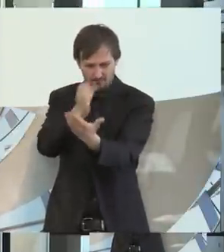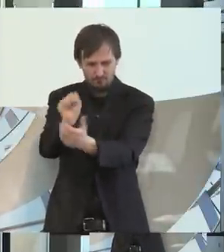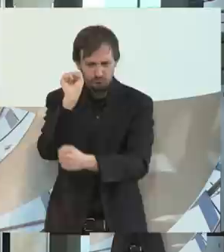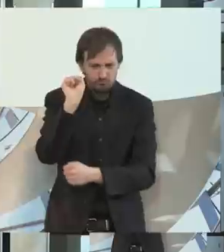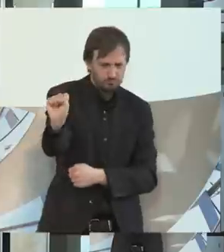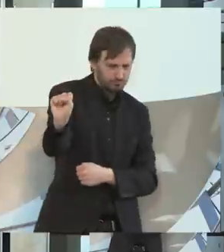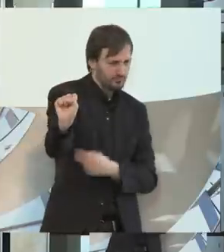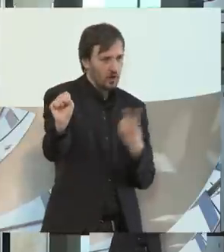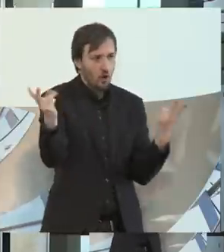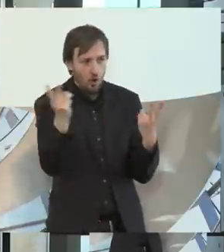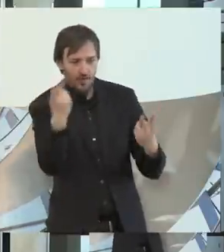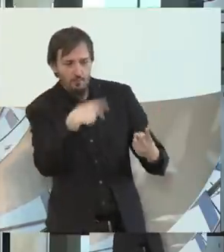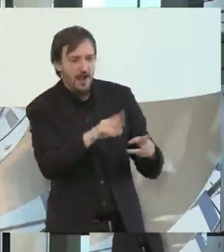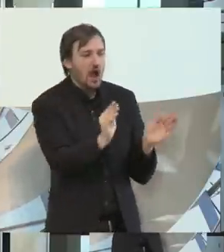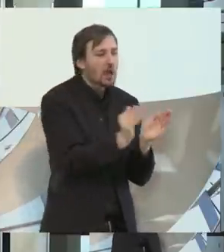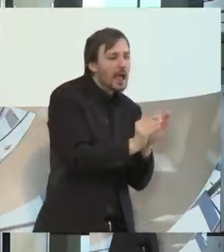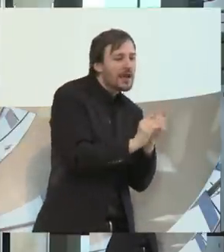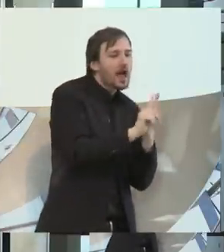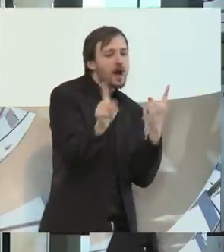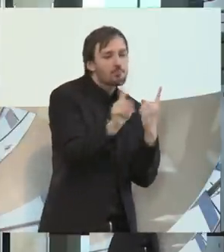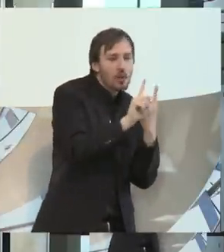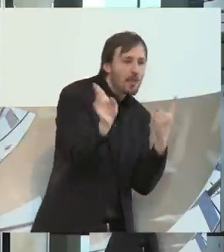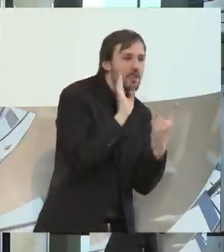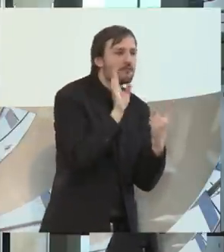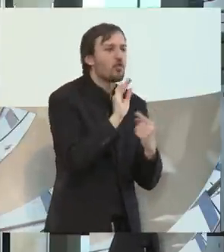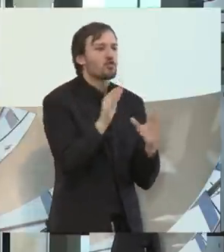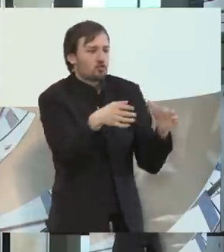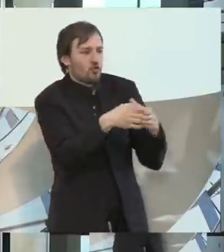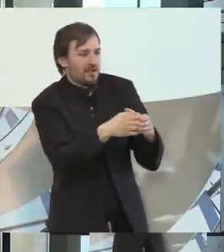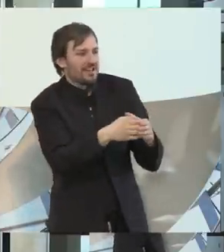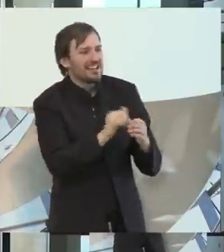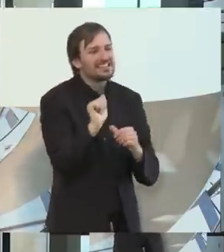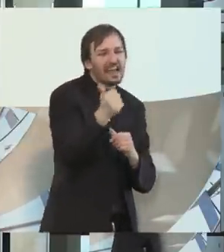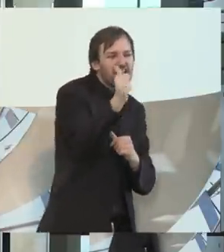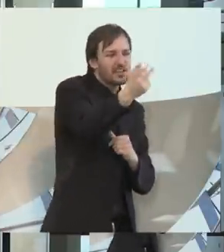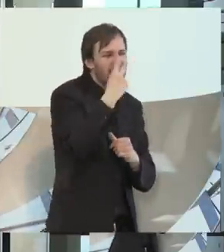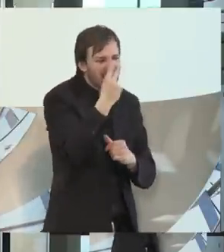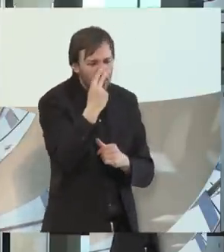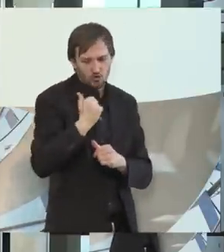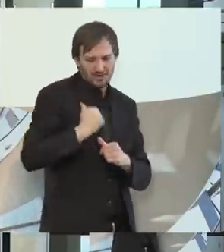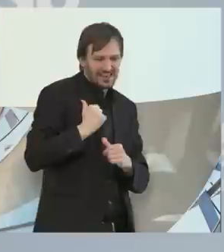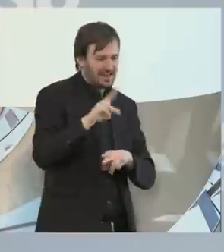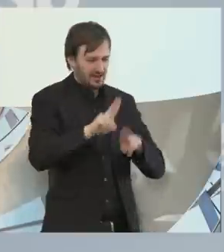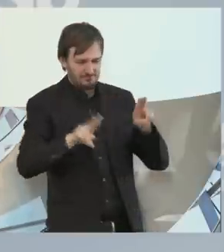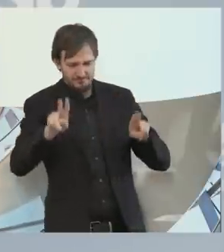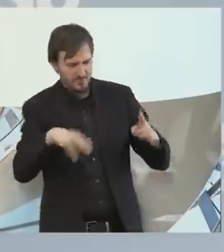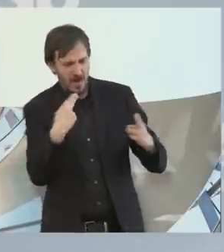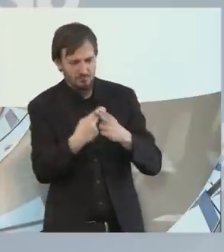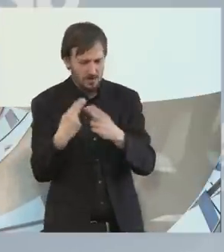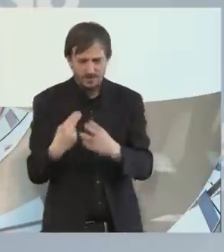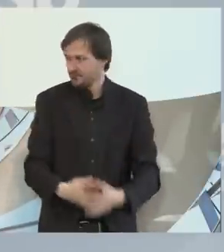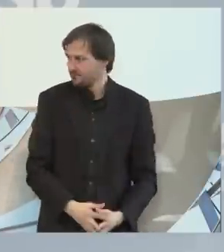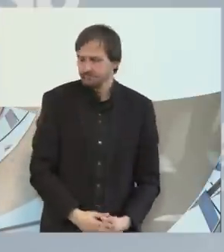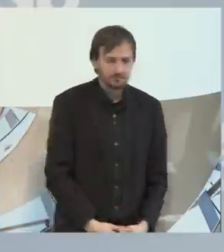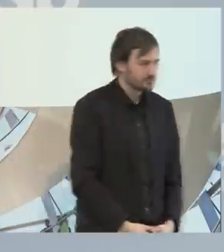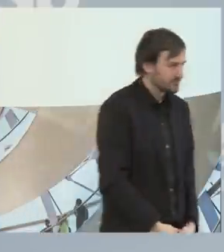kleineren, ambulanten Wohngruppen? Was sind da sozusagen die Trends, was wäre notwendig und wie stellen sich die Träger darauf ein? Erlauben Sie mir, dass